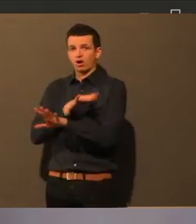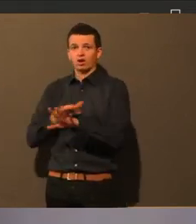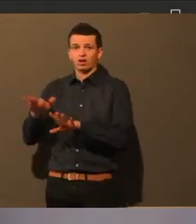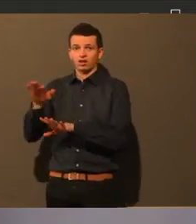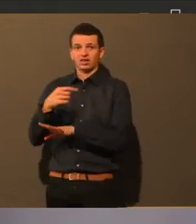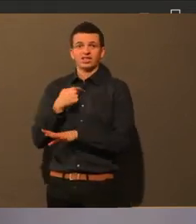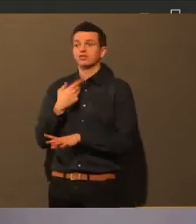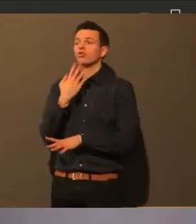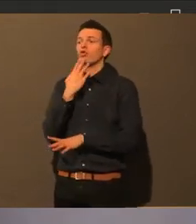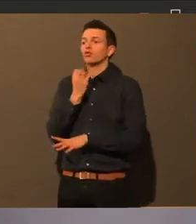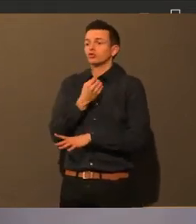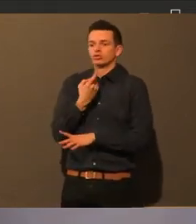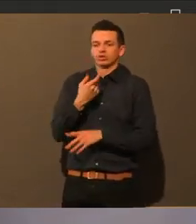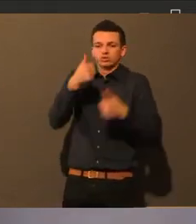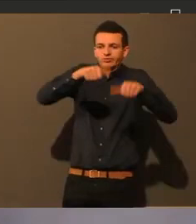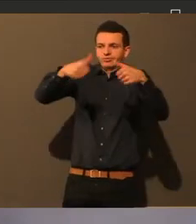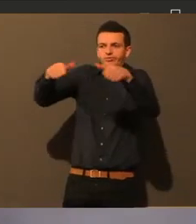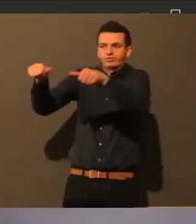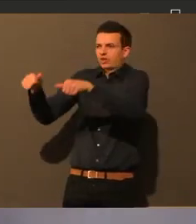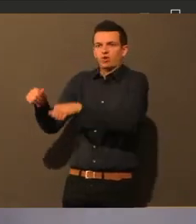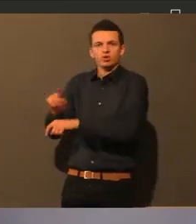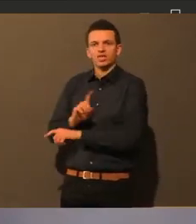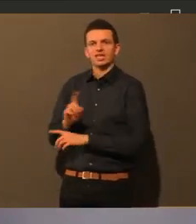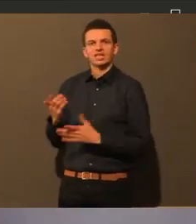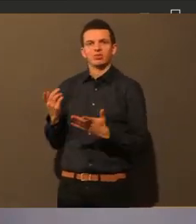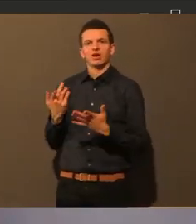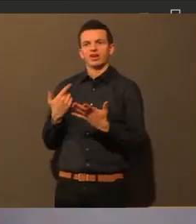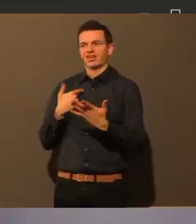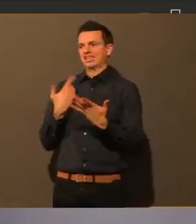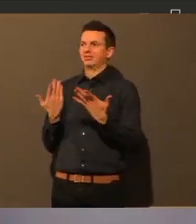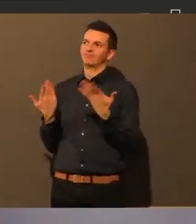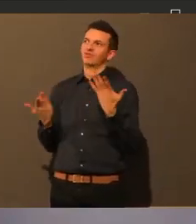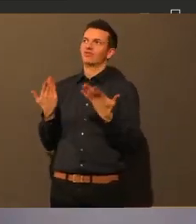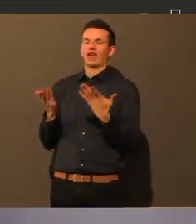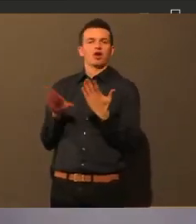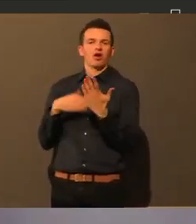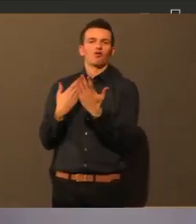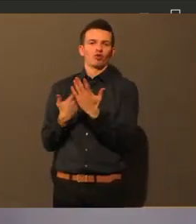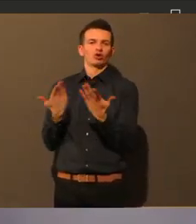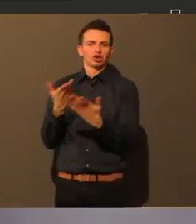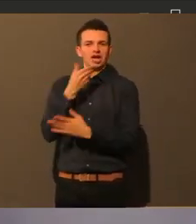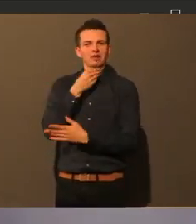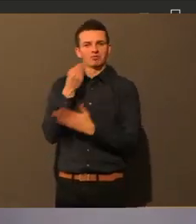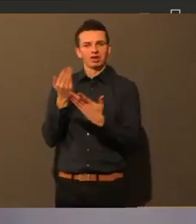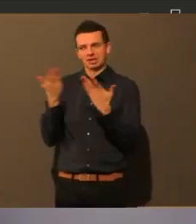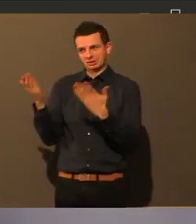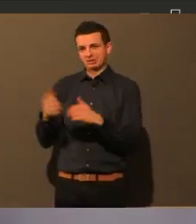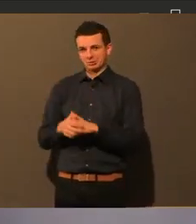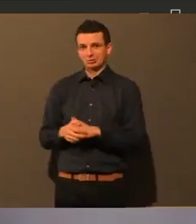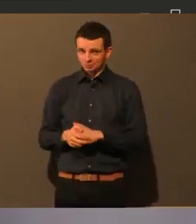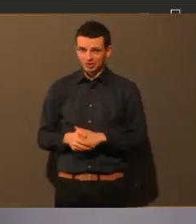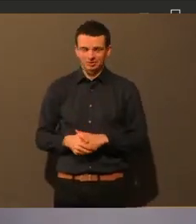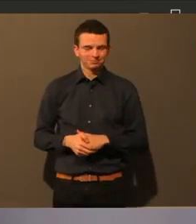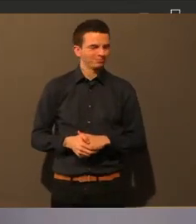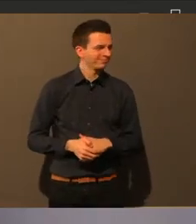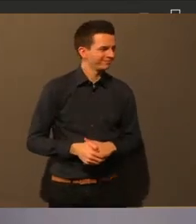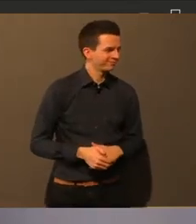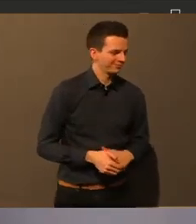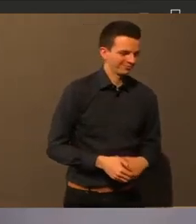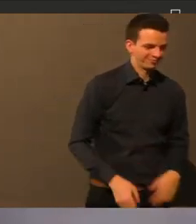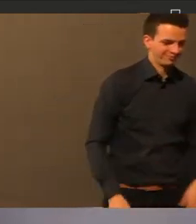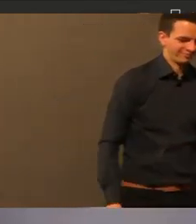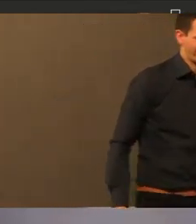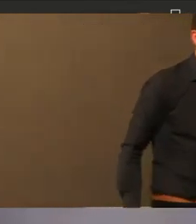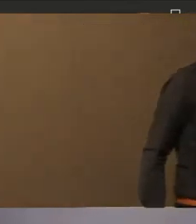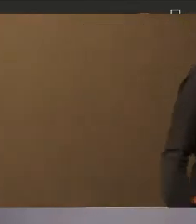natürlich rechtlich nicht möglich ist, war es einfach ein gut gemeinter Vorschlag. Ja, der ist wirklich gut gemeint, weil, wie gesagt, bei uns